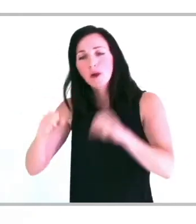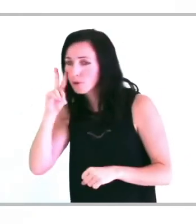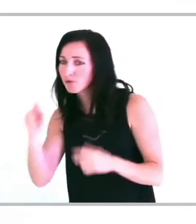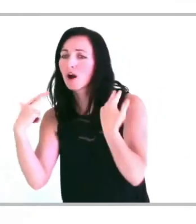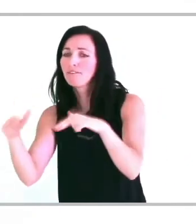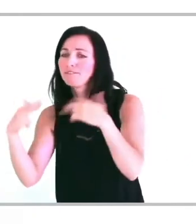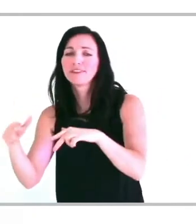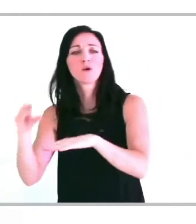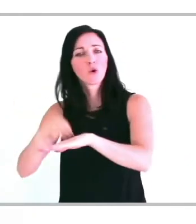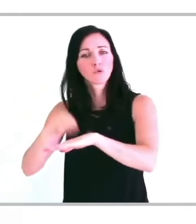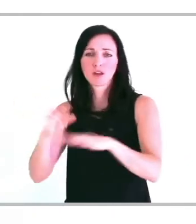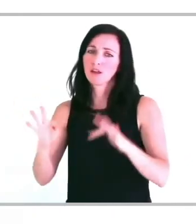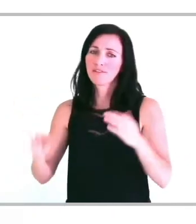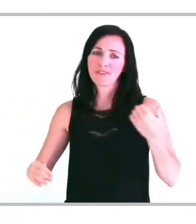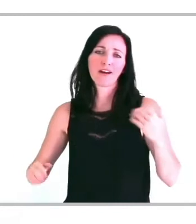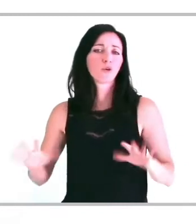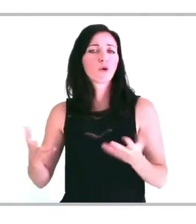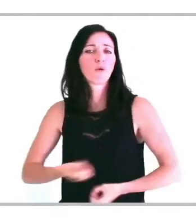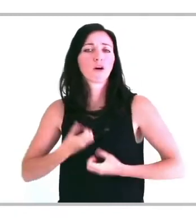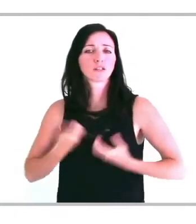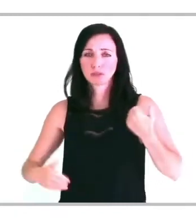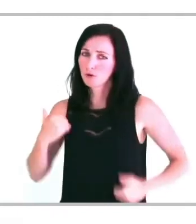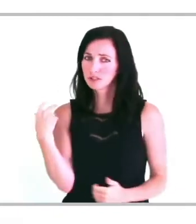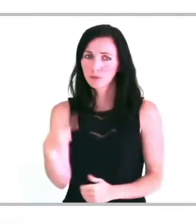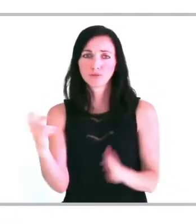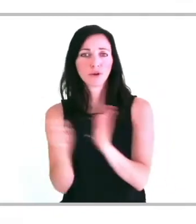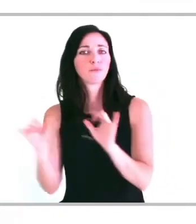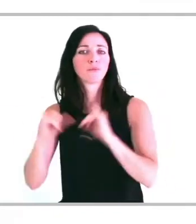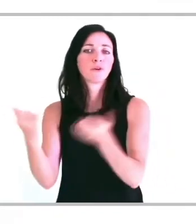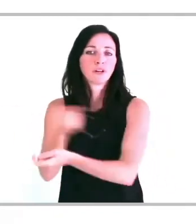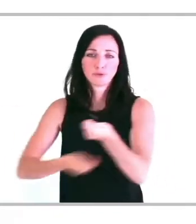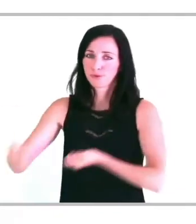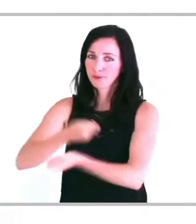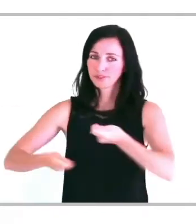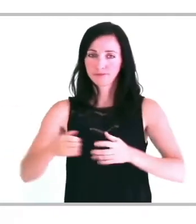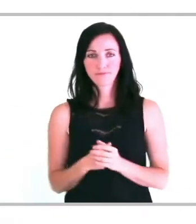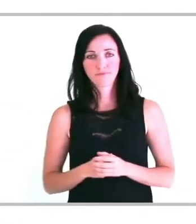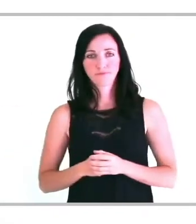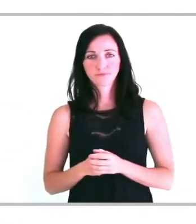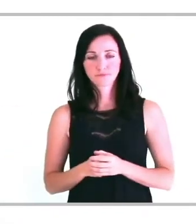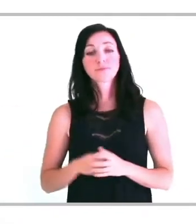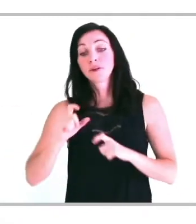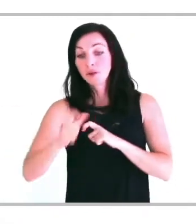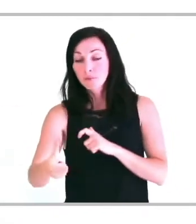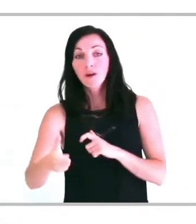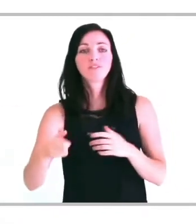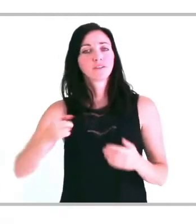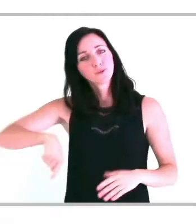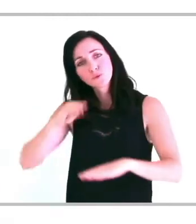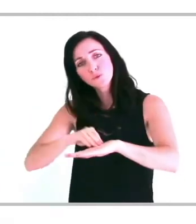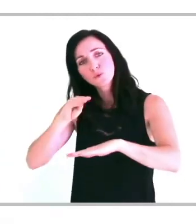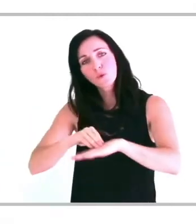Pour ça, n'hésitez pas à aller consulter notre module de conseil sur la manière d'évoquer le handicap lors d'une réunion de prospection commerciale.